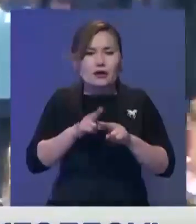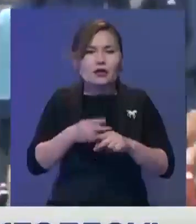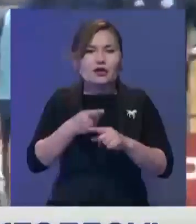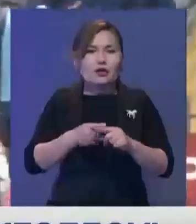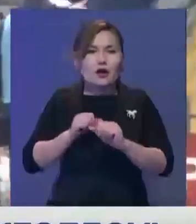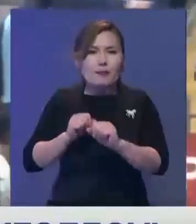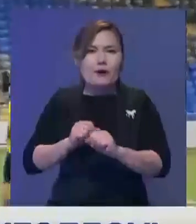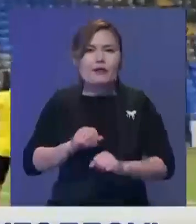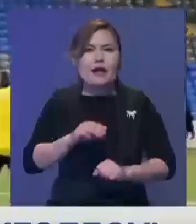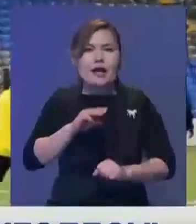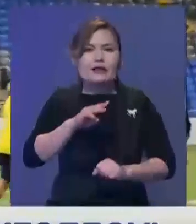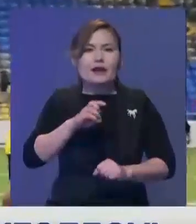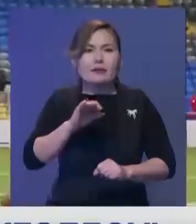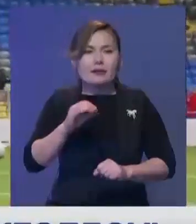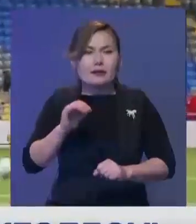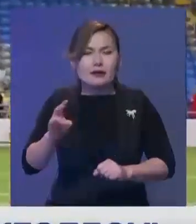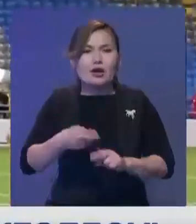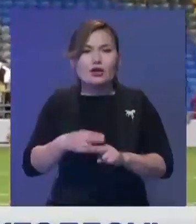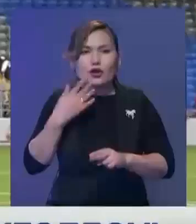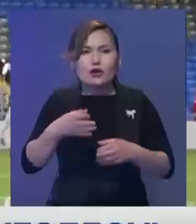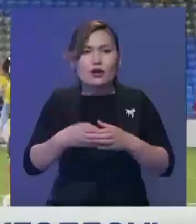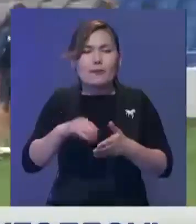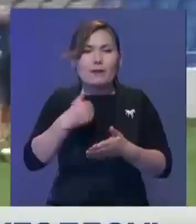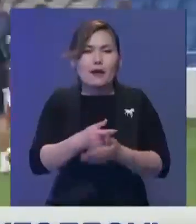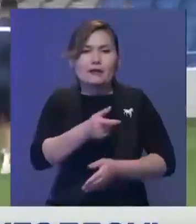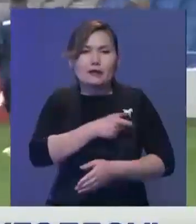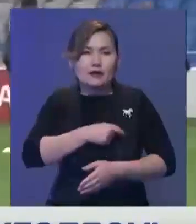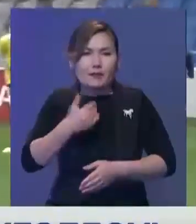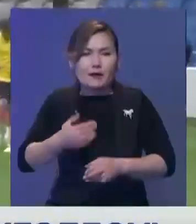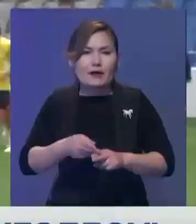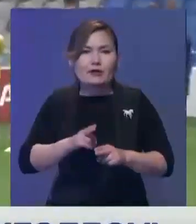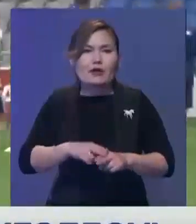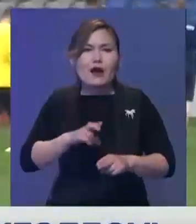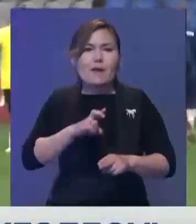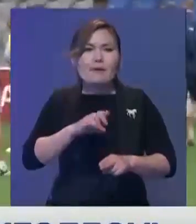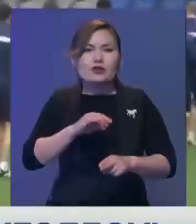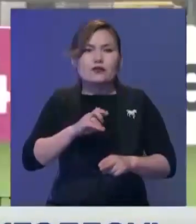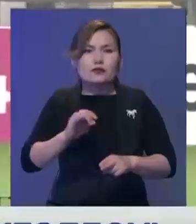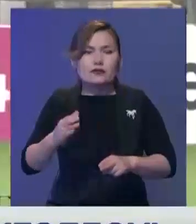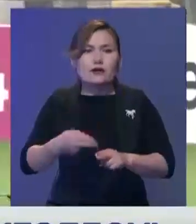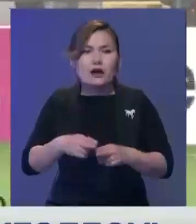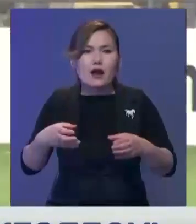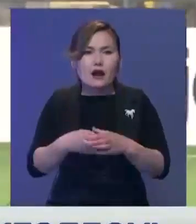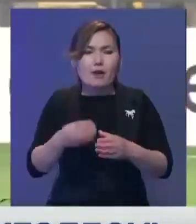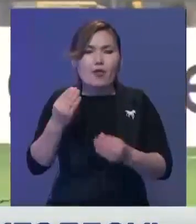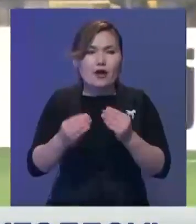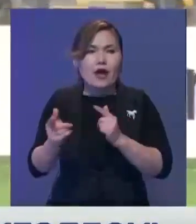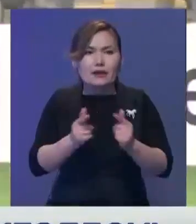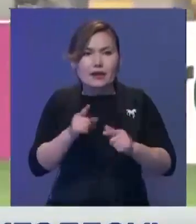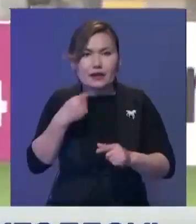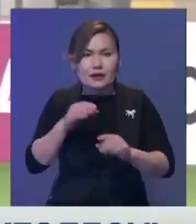ғорғаушы асқат тағы бергенде ұлтық құраманың баспап кері Талғатбай Суфиеніфта команда ойынға дайын екенін айтты.